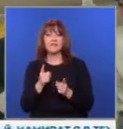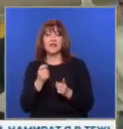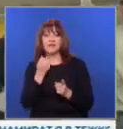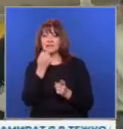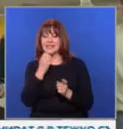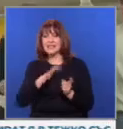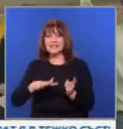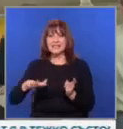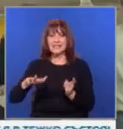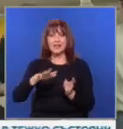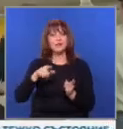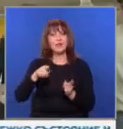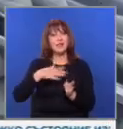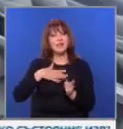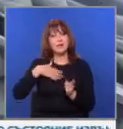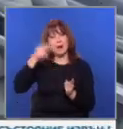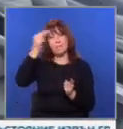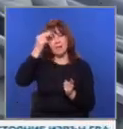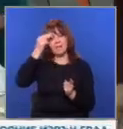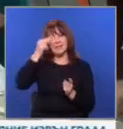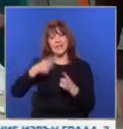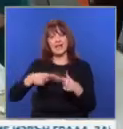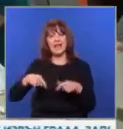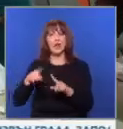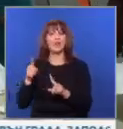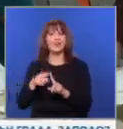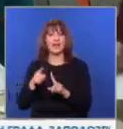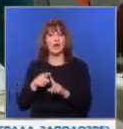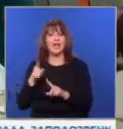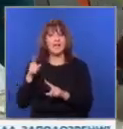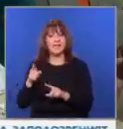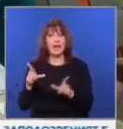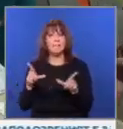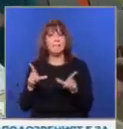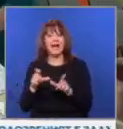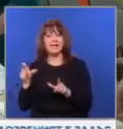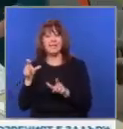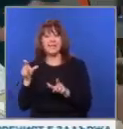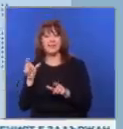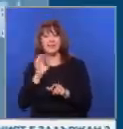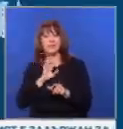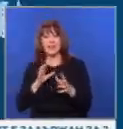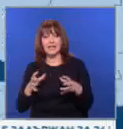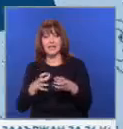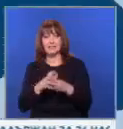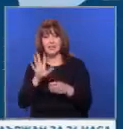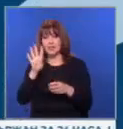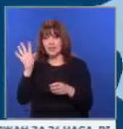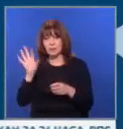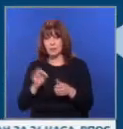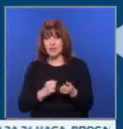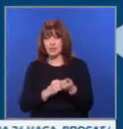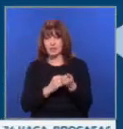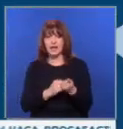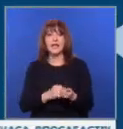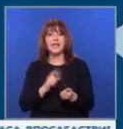население с компактна българска общност район Тараклия, където Майя Сандо събира едва 4% подкрепа. И само 13%